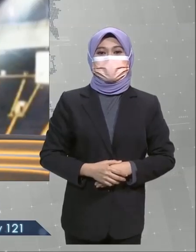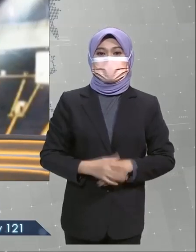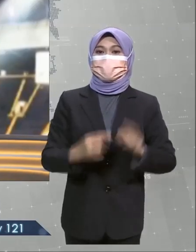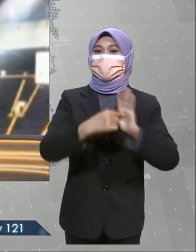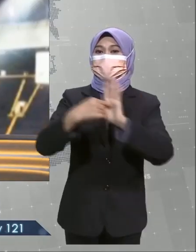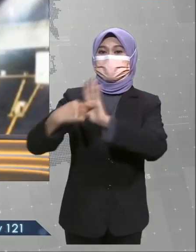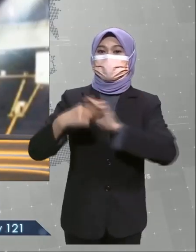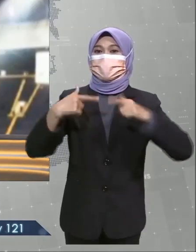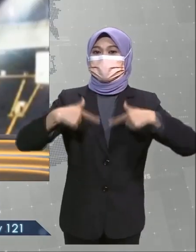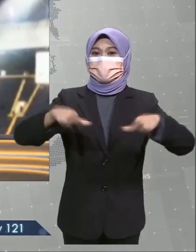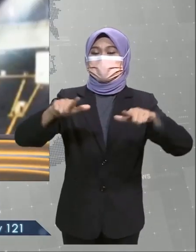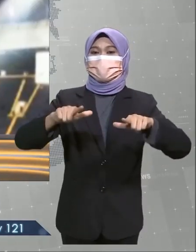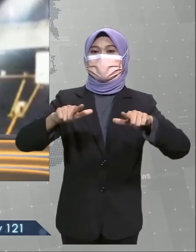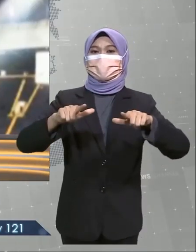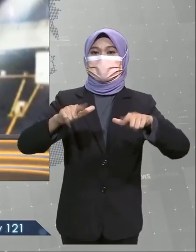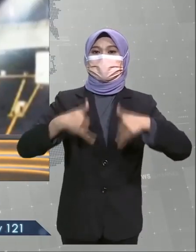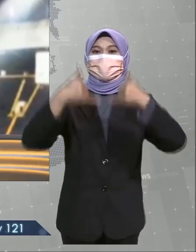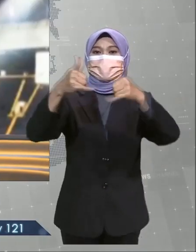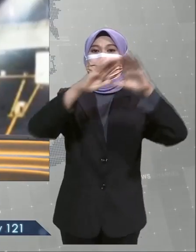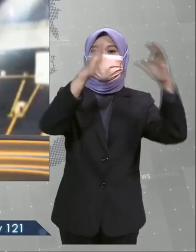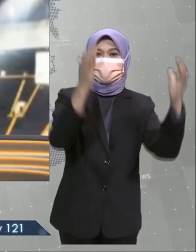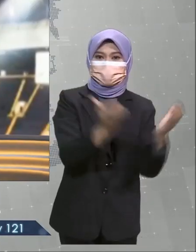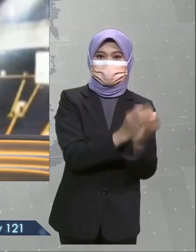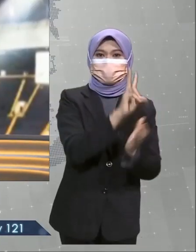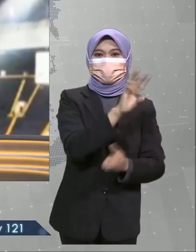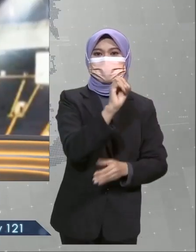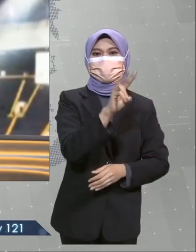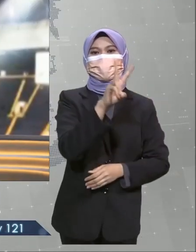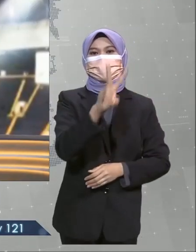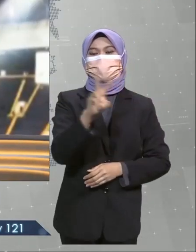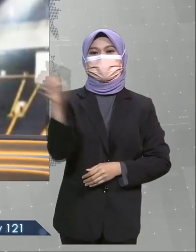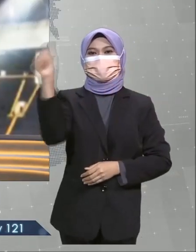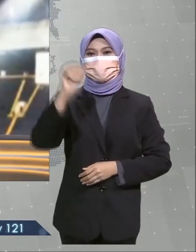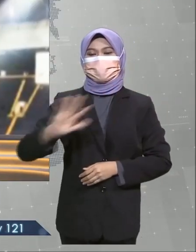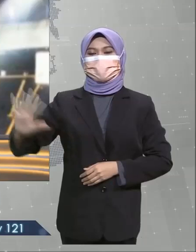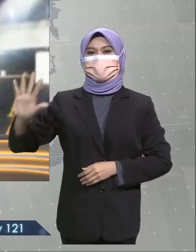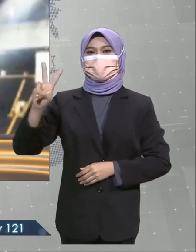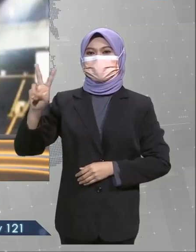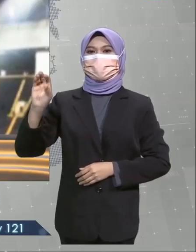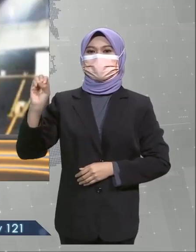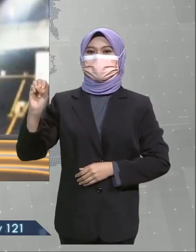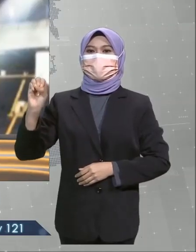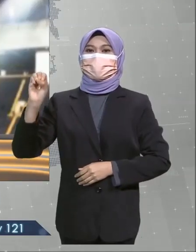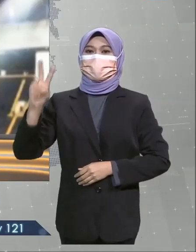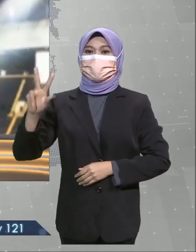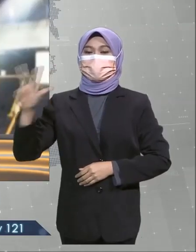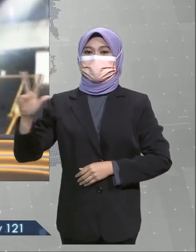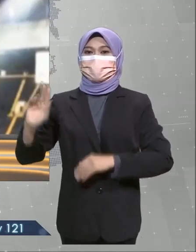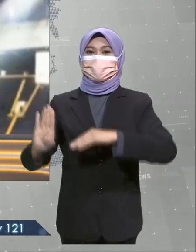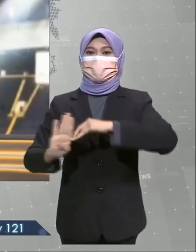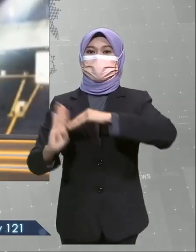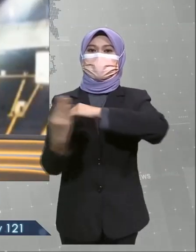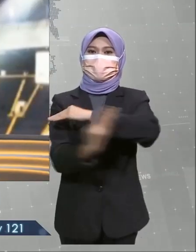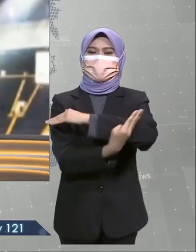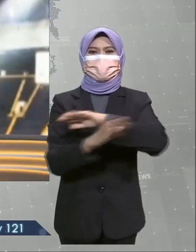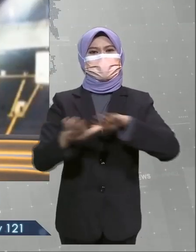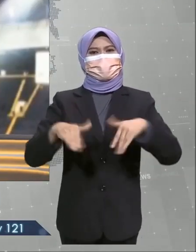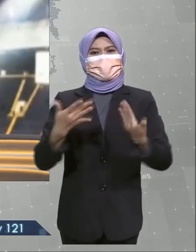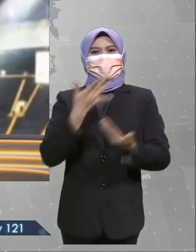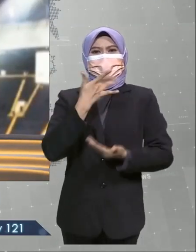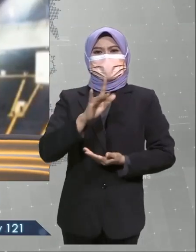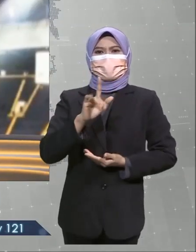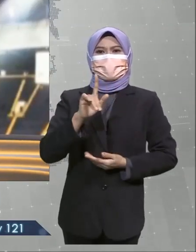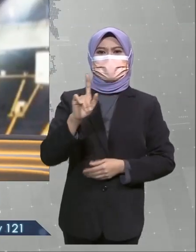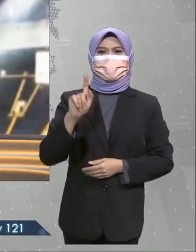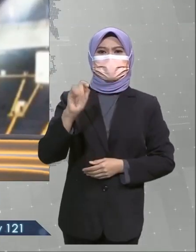Kampen kelayakan Piala Dunia 2022 dan Piala Asia 2023 di Dubai sudah berakhir. Kini bagaimana dengan nasib Tan Cheng